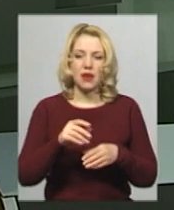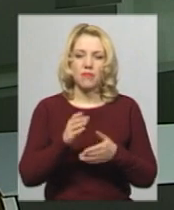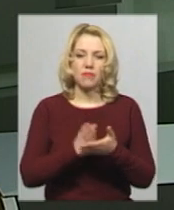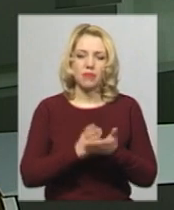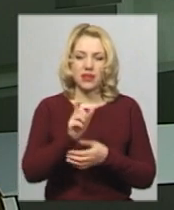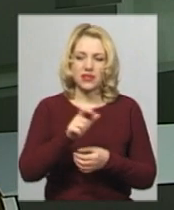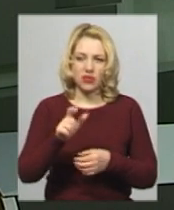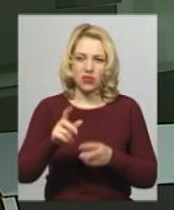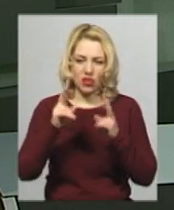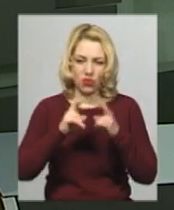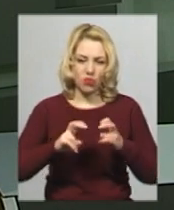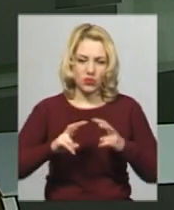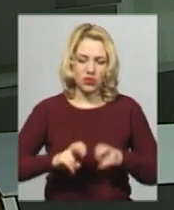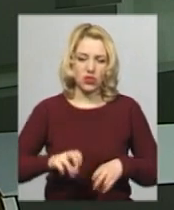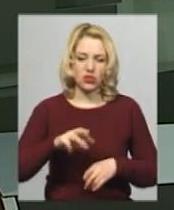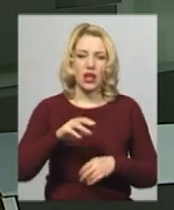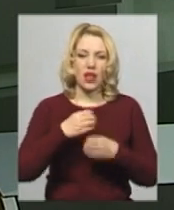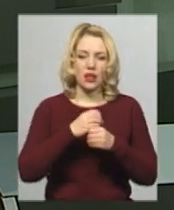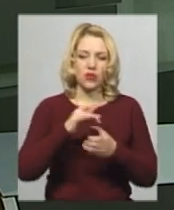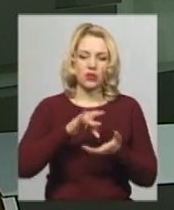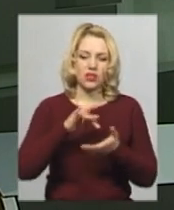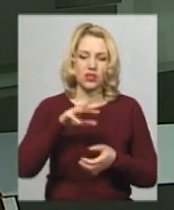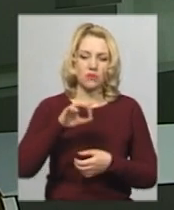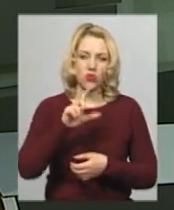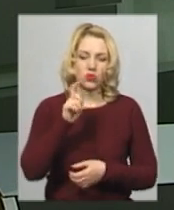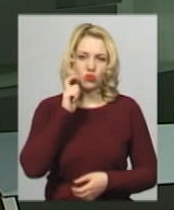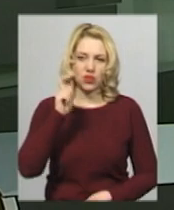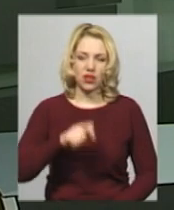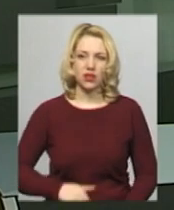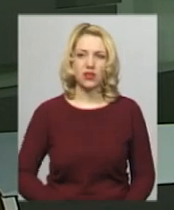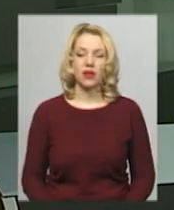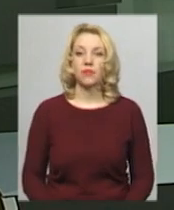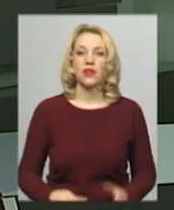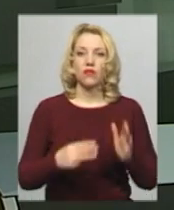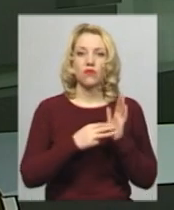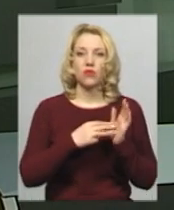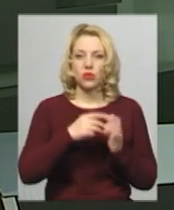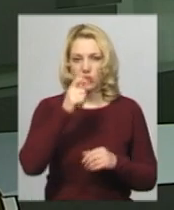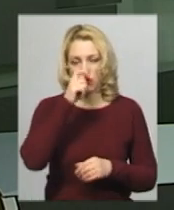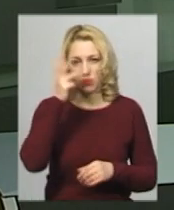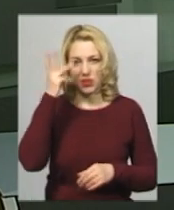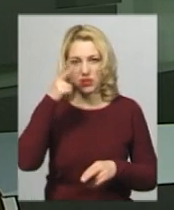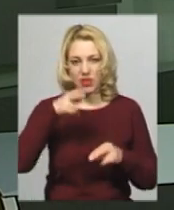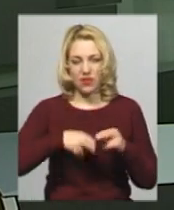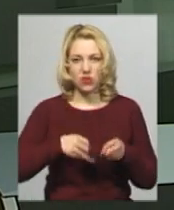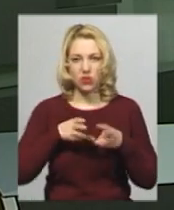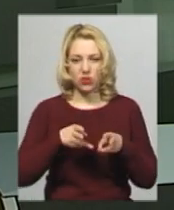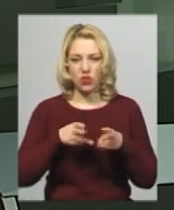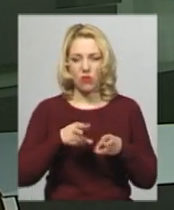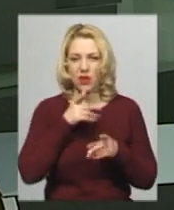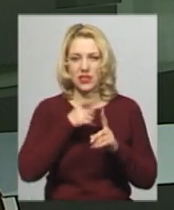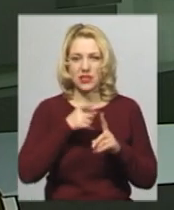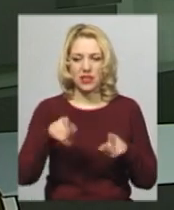обстежує лабораторний центр «МОЗ України». Із 8 квітня в Хмельницькому завершується опалювальний сезон.